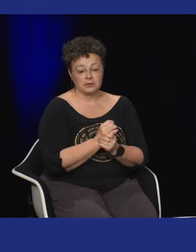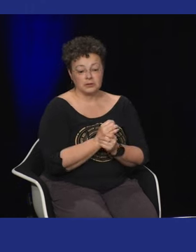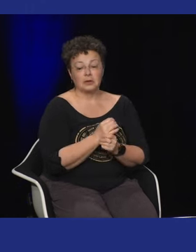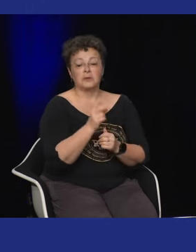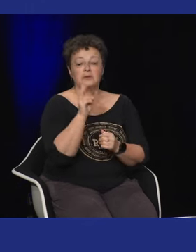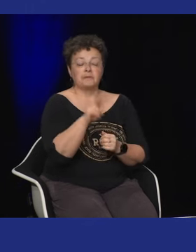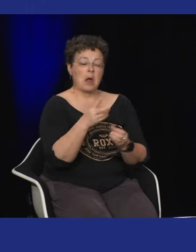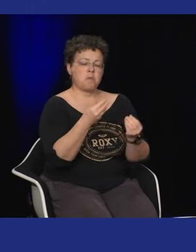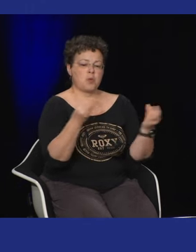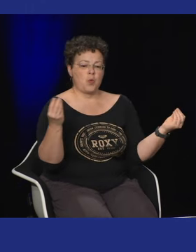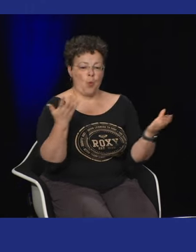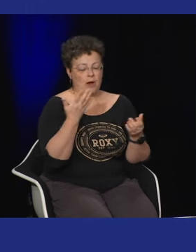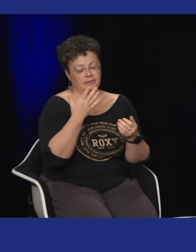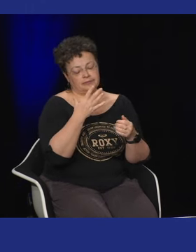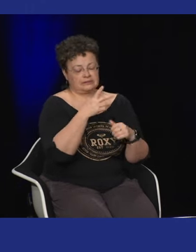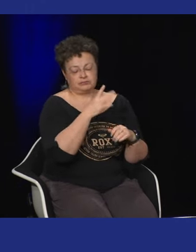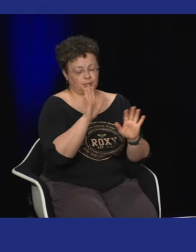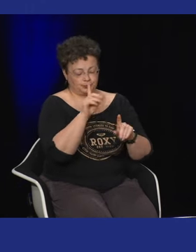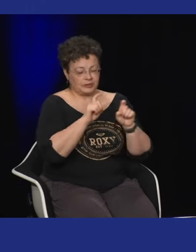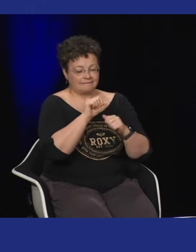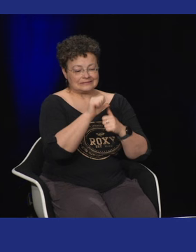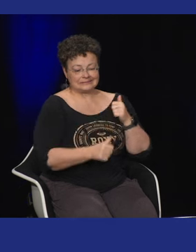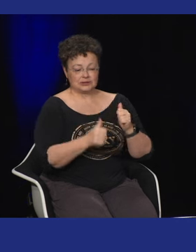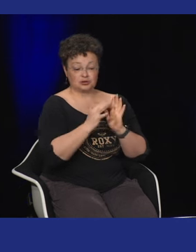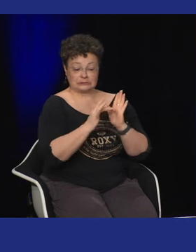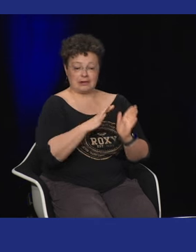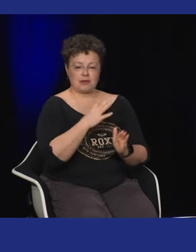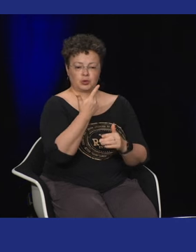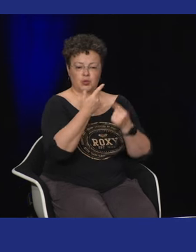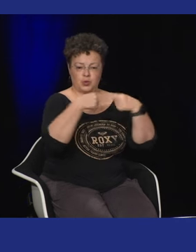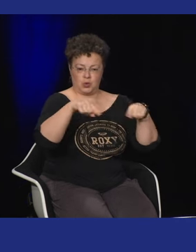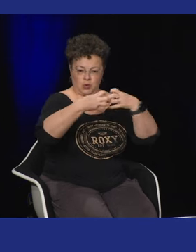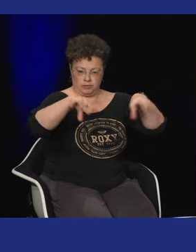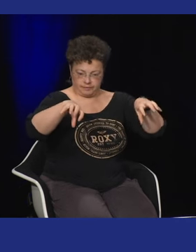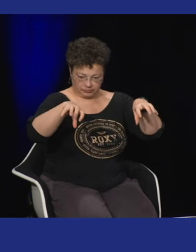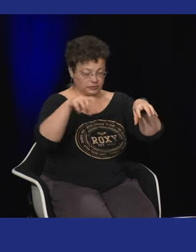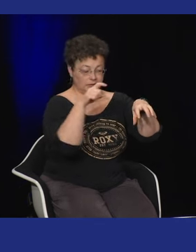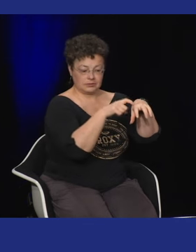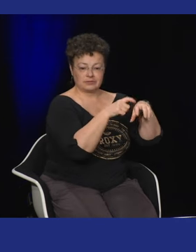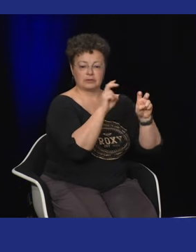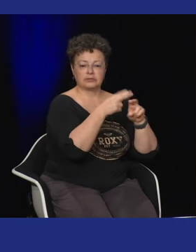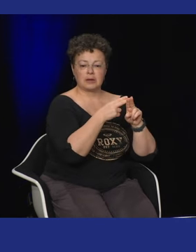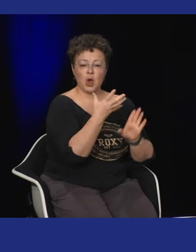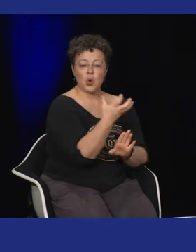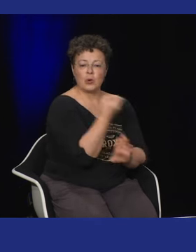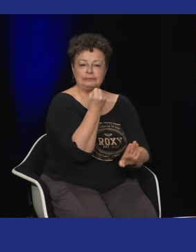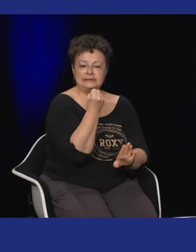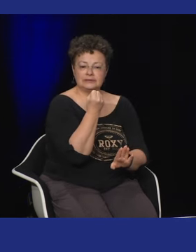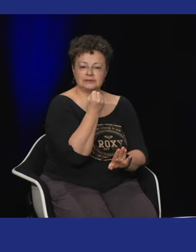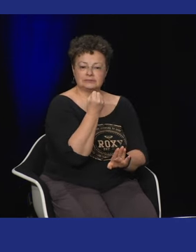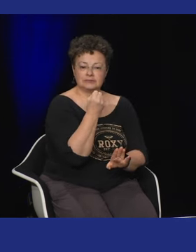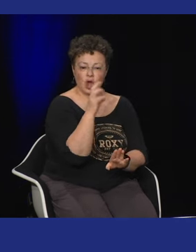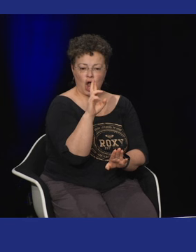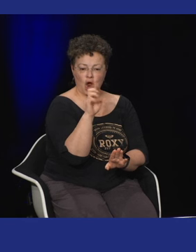qui est présenté dans le chant cygne alors il y a un peu deux styles de chant cygne je dirais